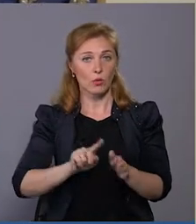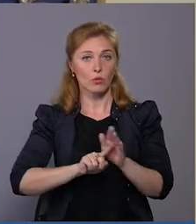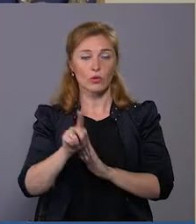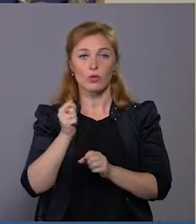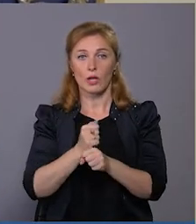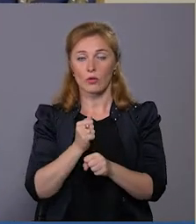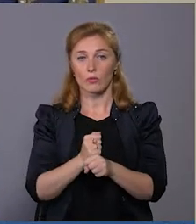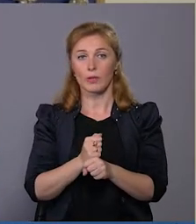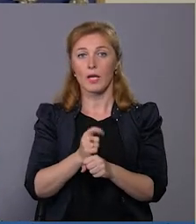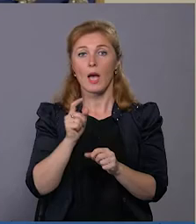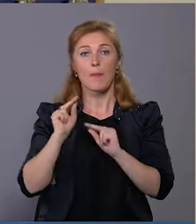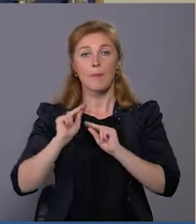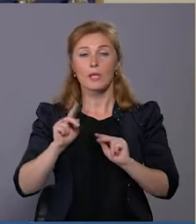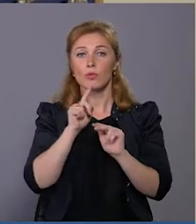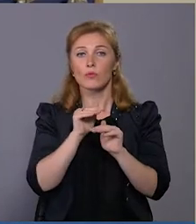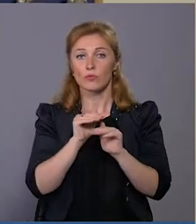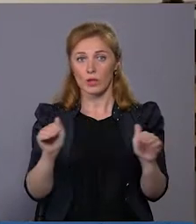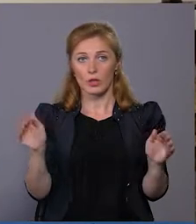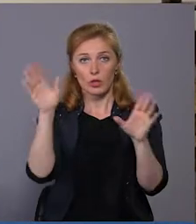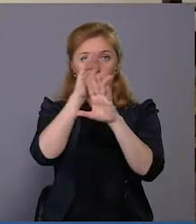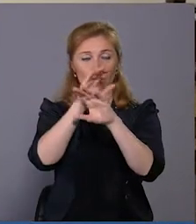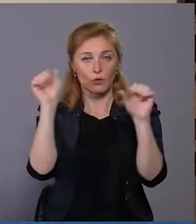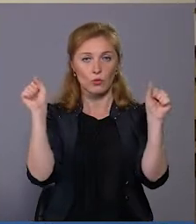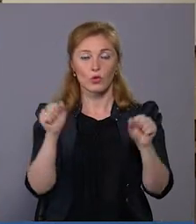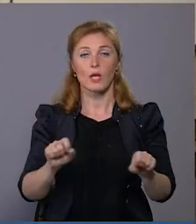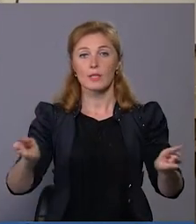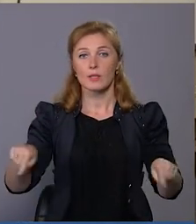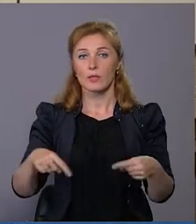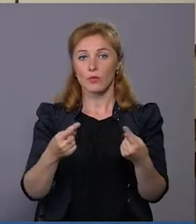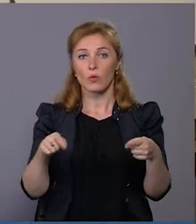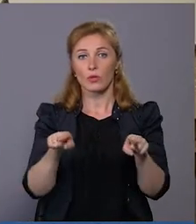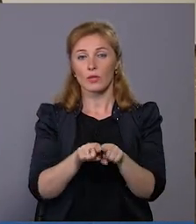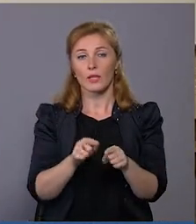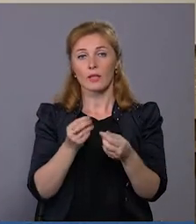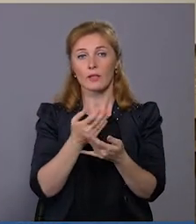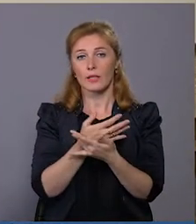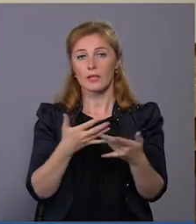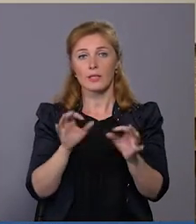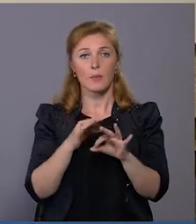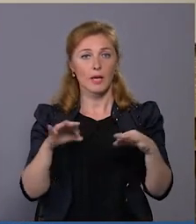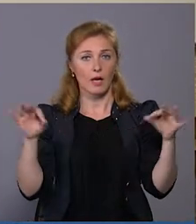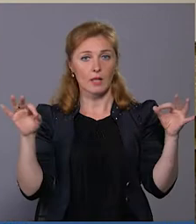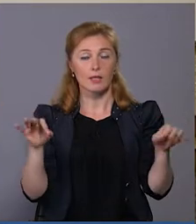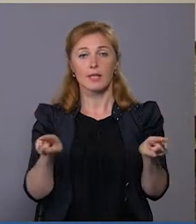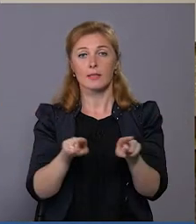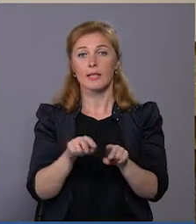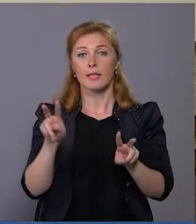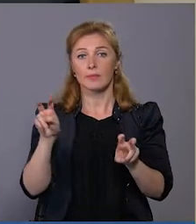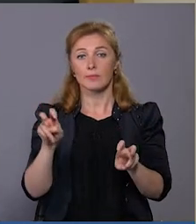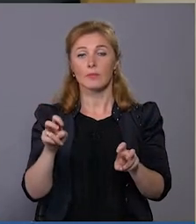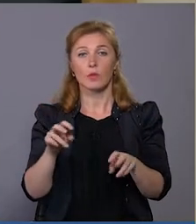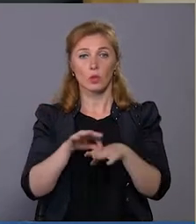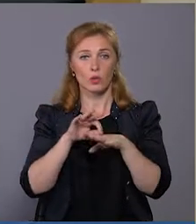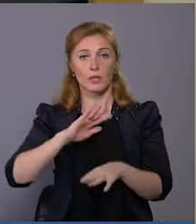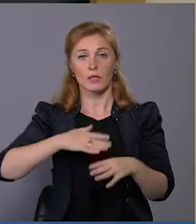Рацює завжди в тиші та переважно вночі. Збільшу створюють такі прикраси, як силянки, гердани та котельйони. Саме такі носили наші предки.